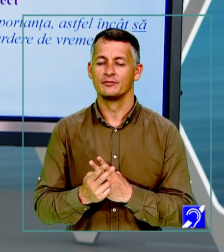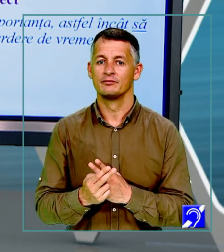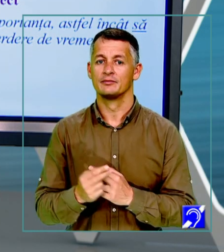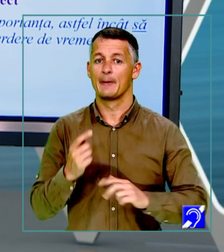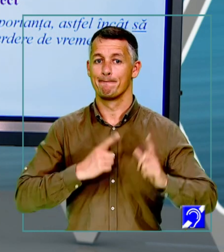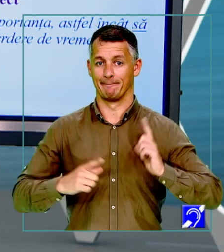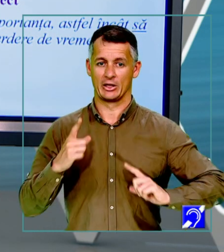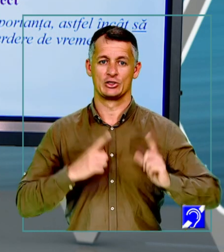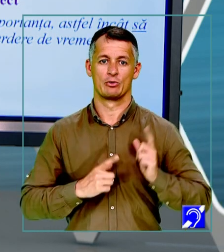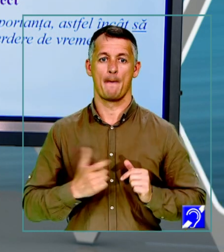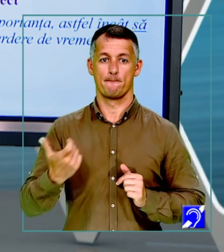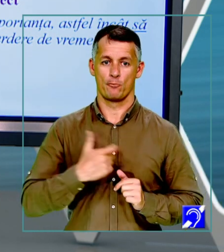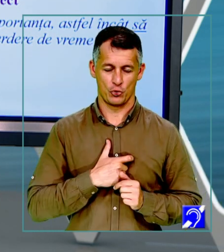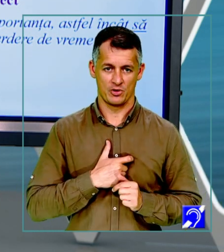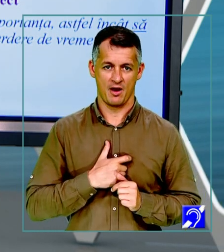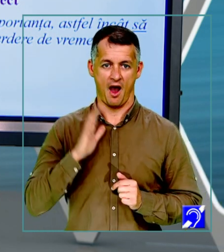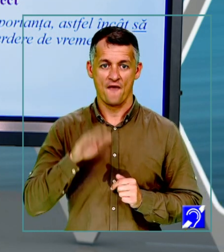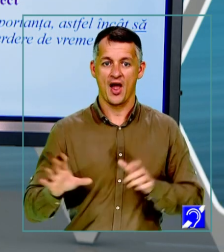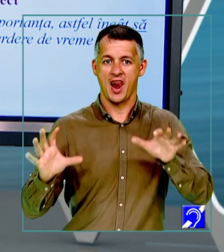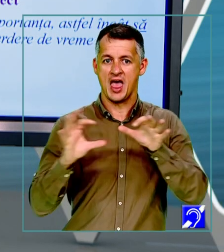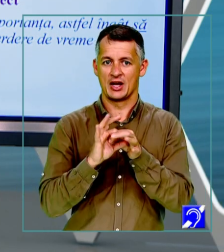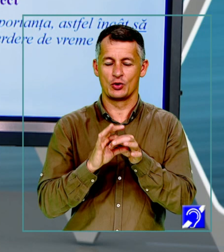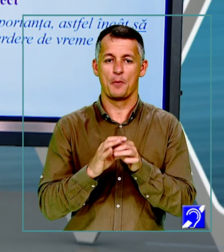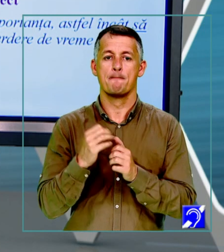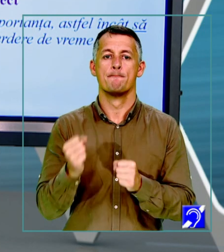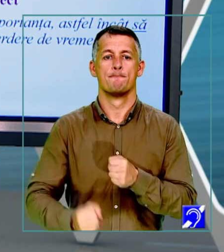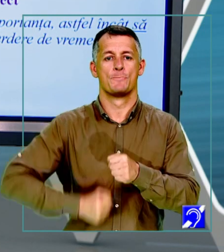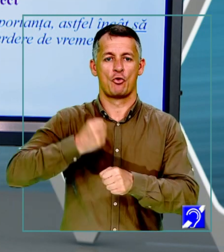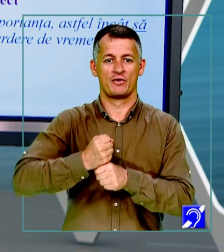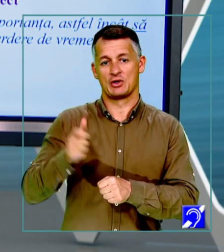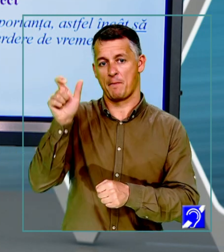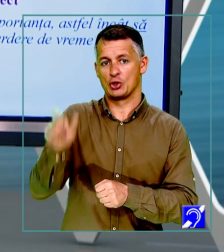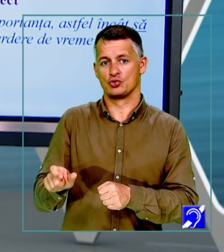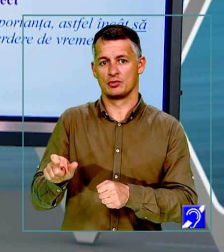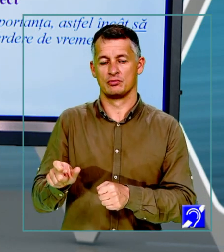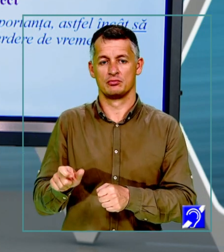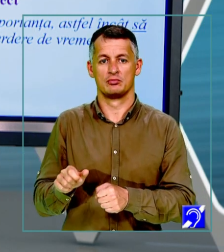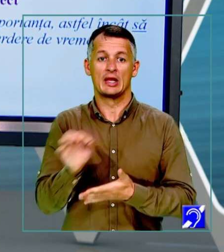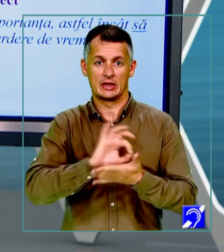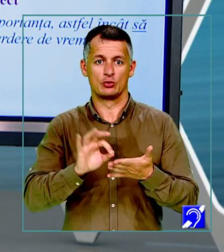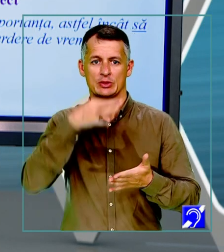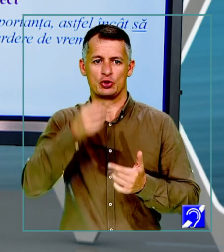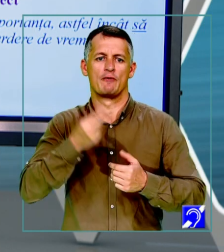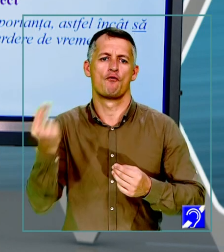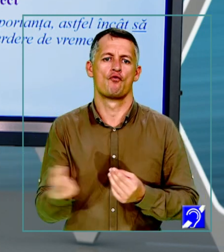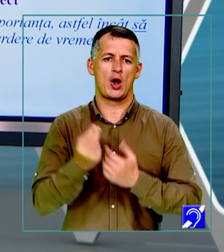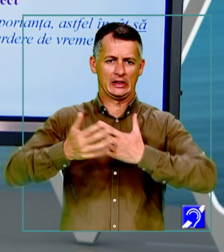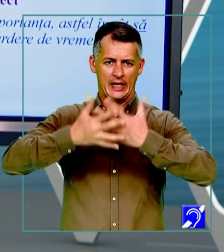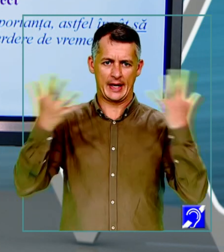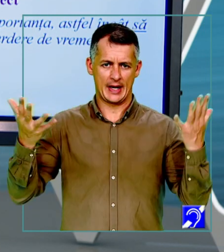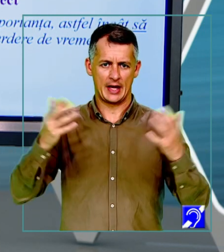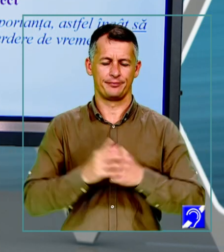pasiunile pot avea legătură cu profesia unei persoane. se... textul îmi precizează foarte clar. Deci